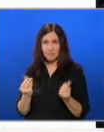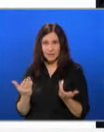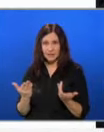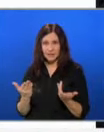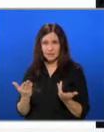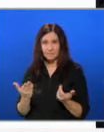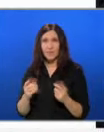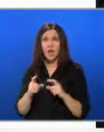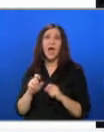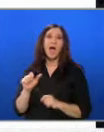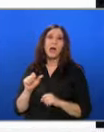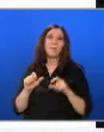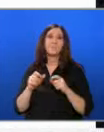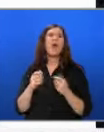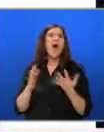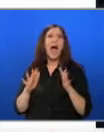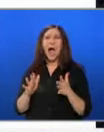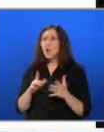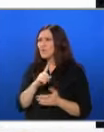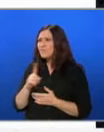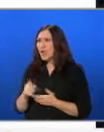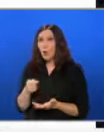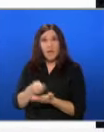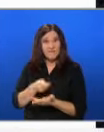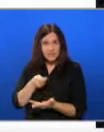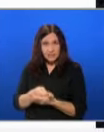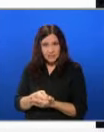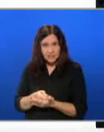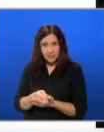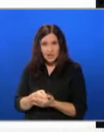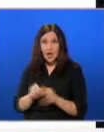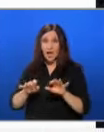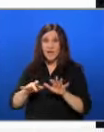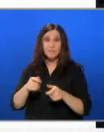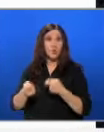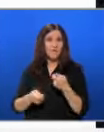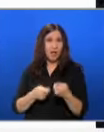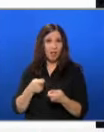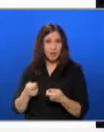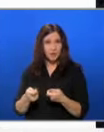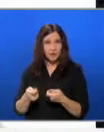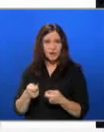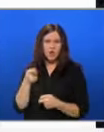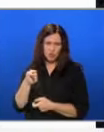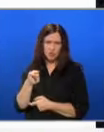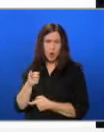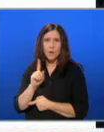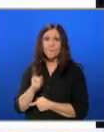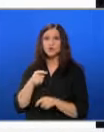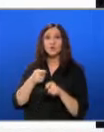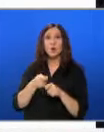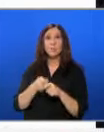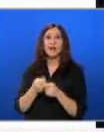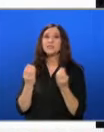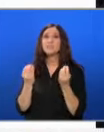авуари. Т.е. ако някой инвестира в криптовалута, той може да го